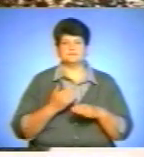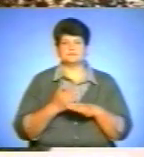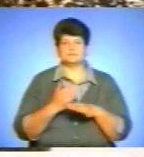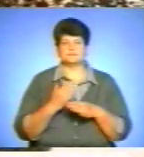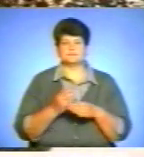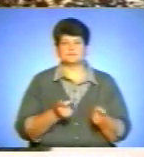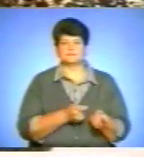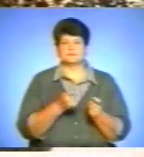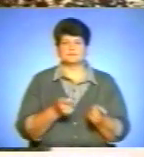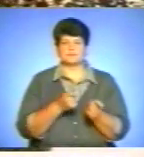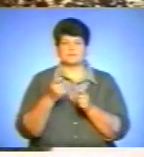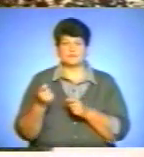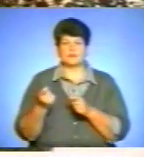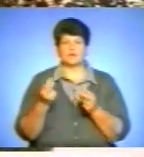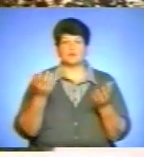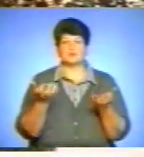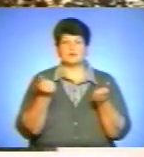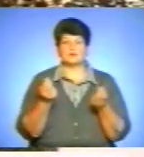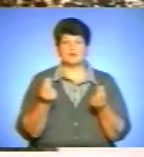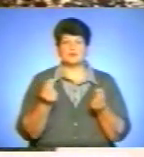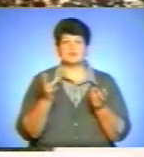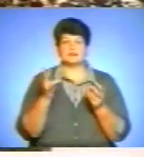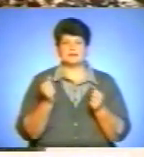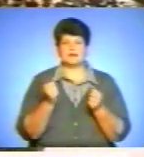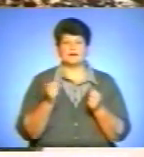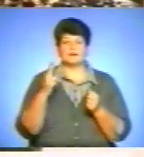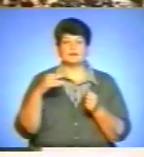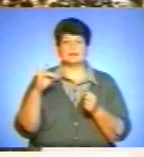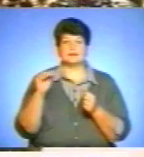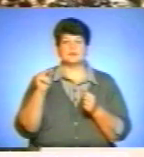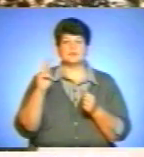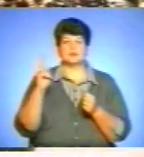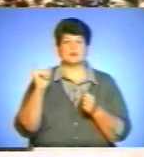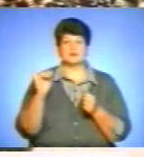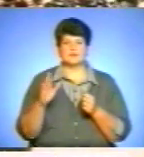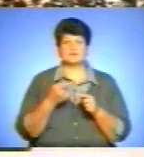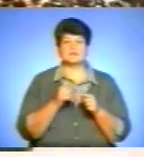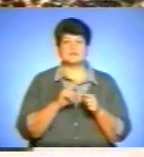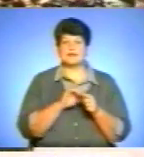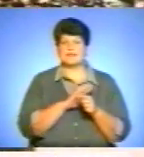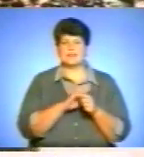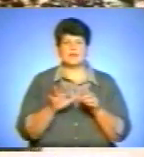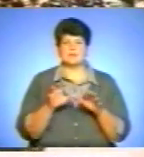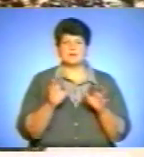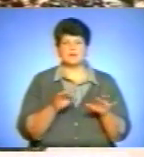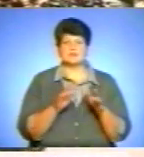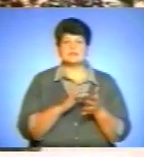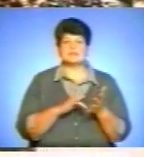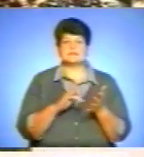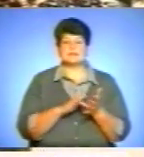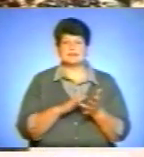частково утримання коштів на так званий дичків. До речі, це не притулок, хотіли би зразу сказати, це центр